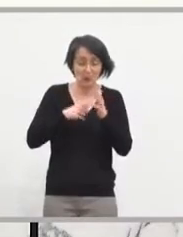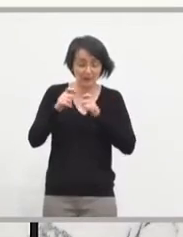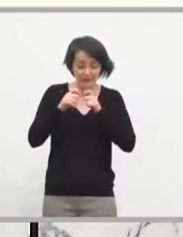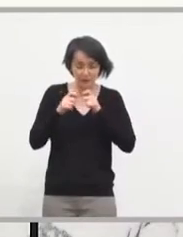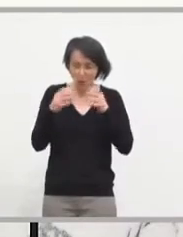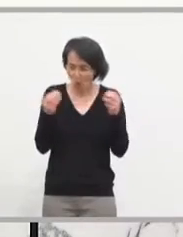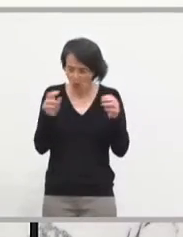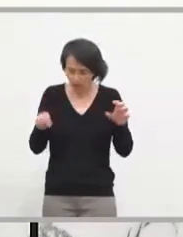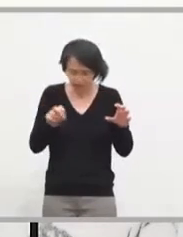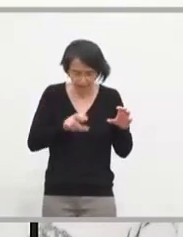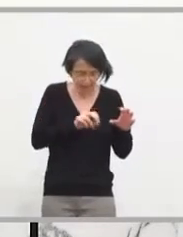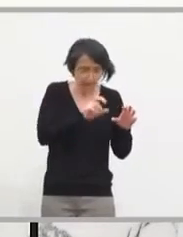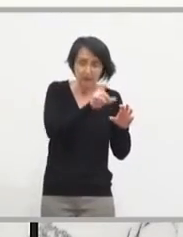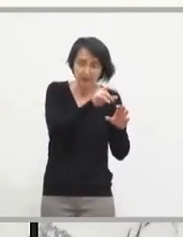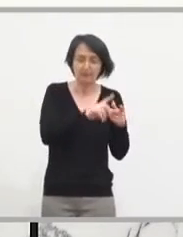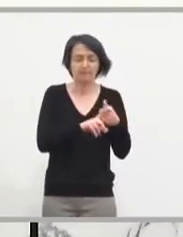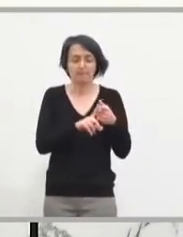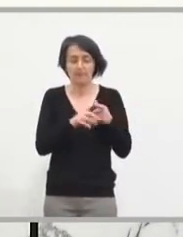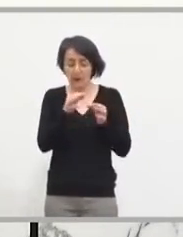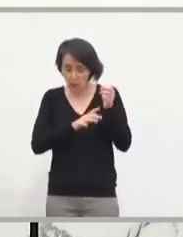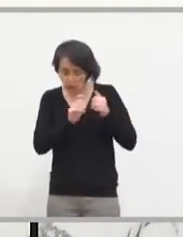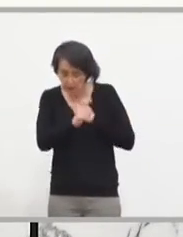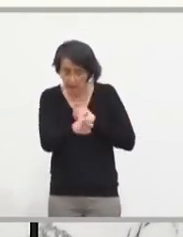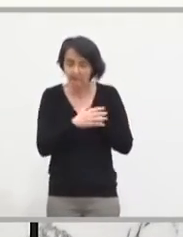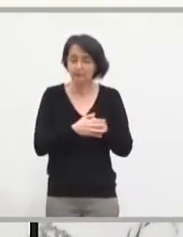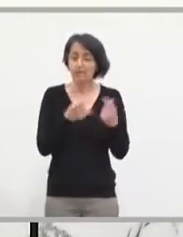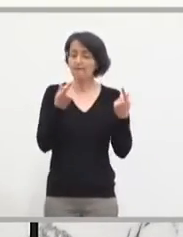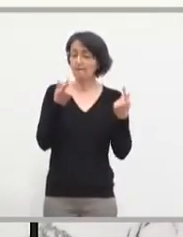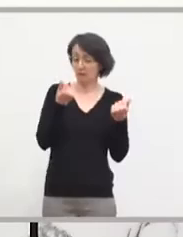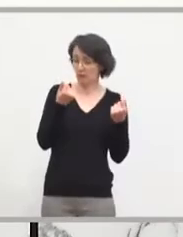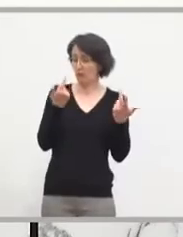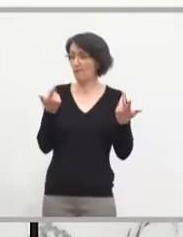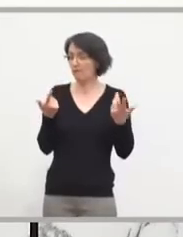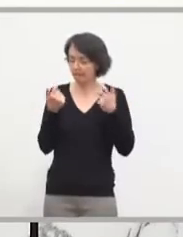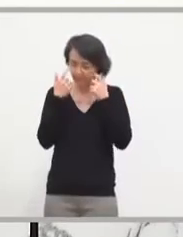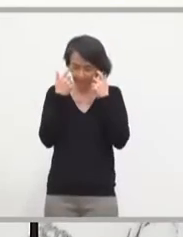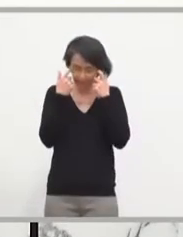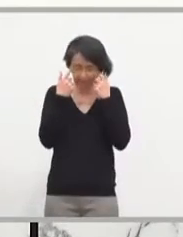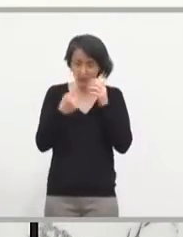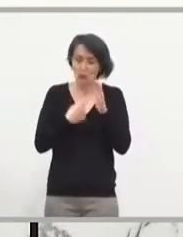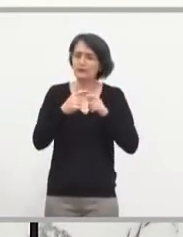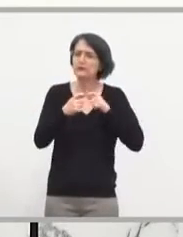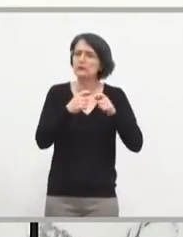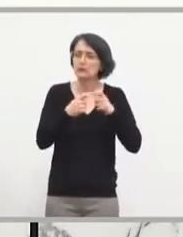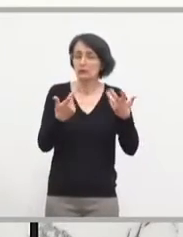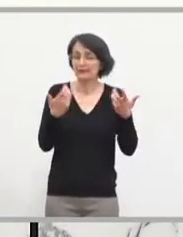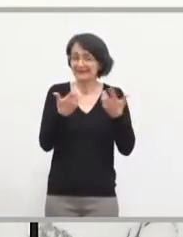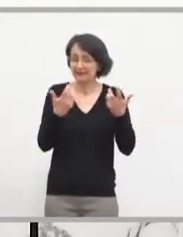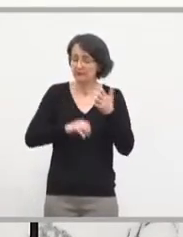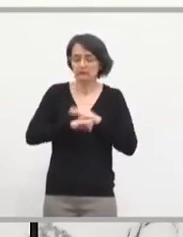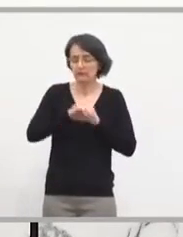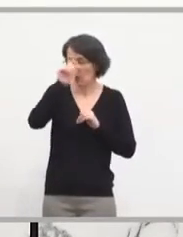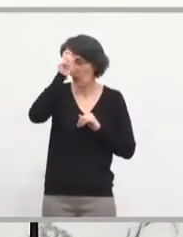le financement, eh bien nous ayons le maximum de, je dirais, de cohérence dans la